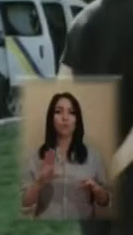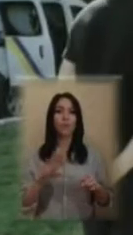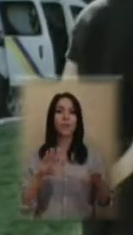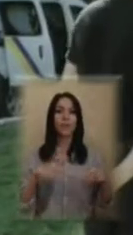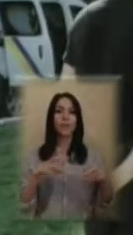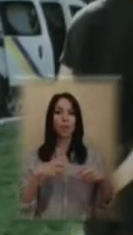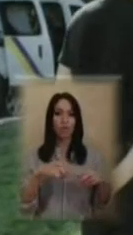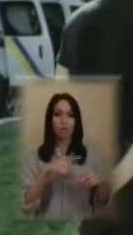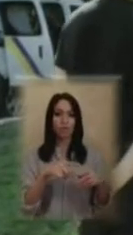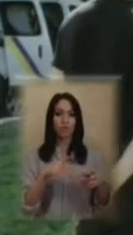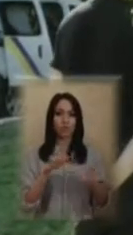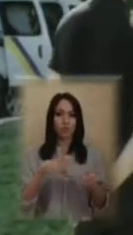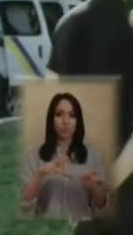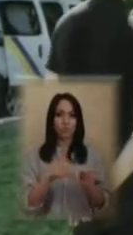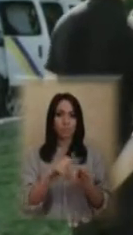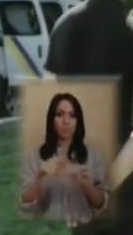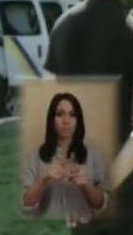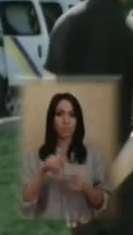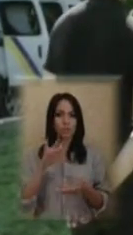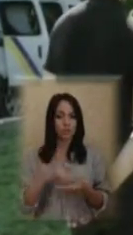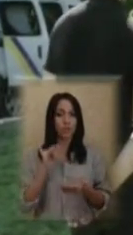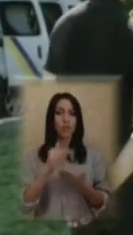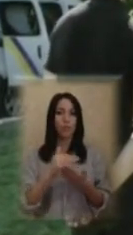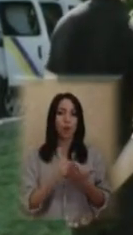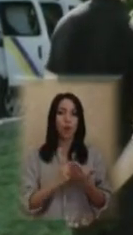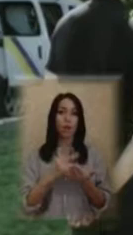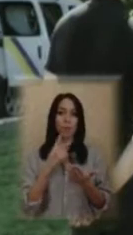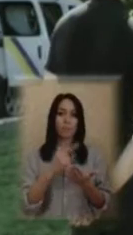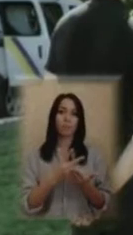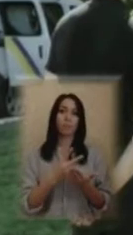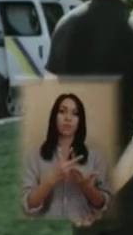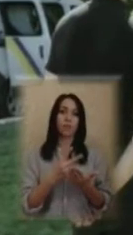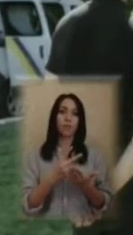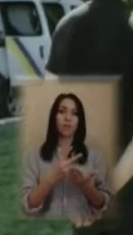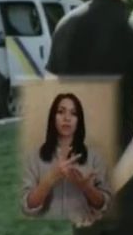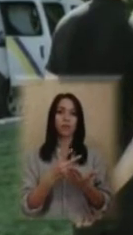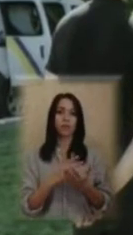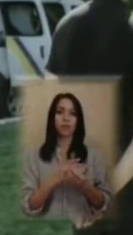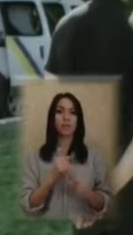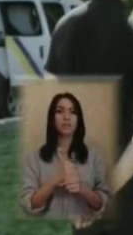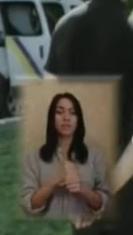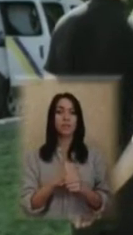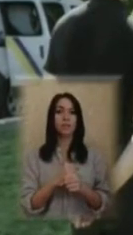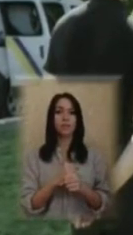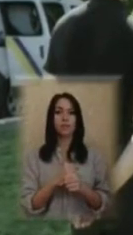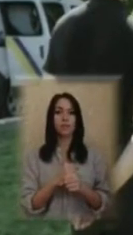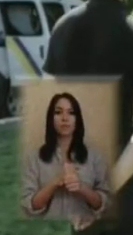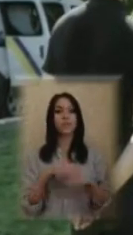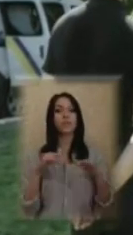програма передбачена здійснення заходів